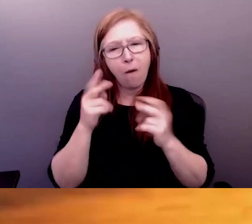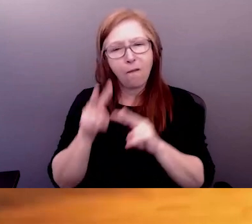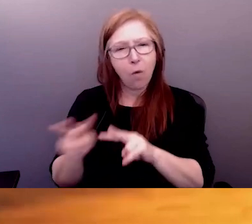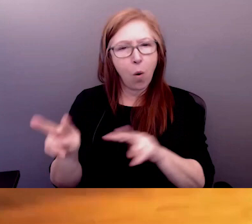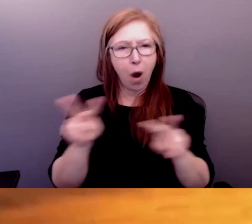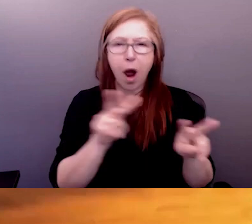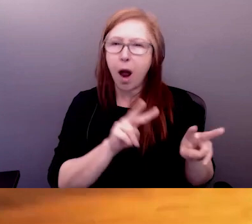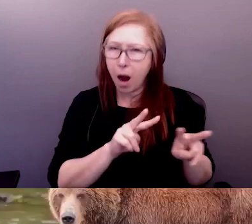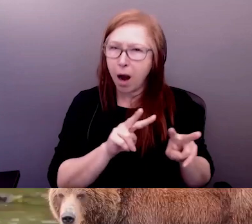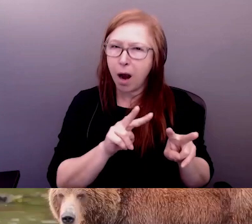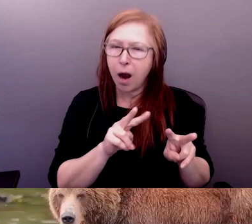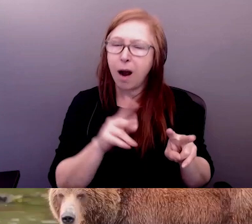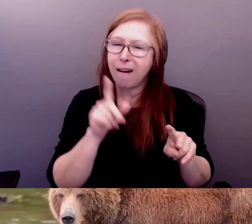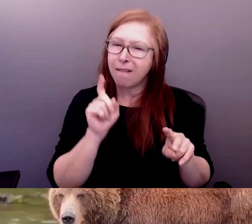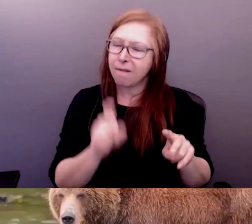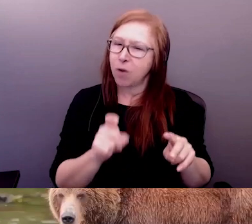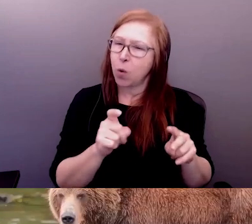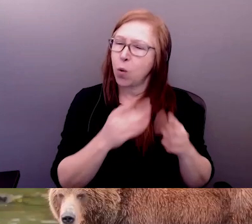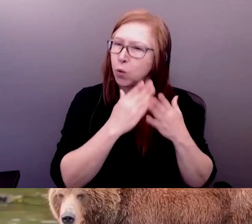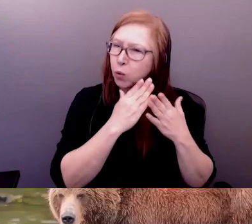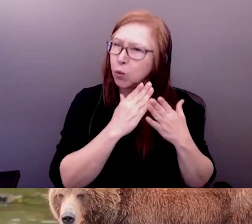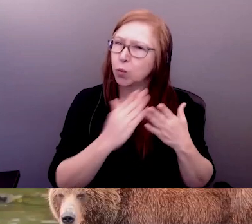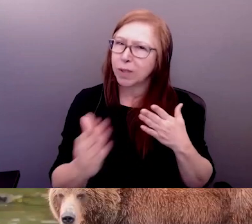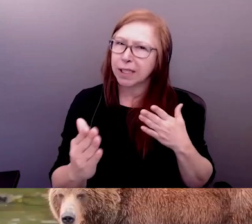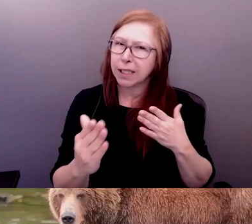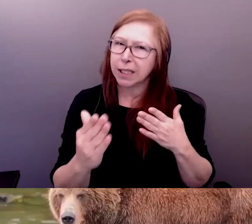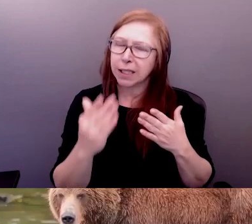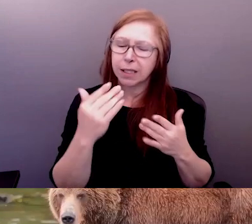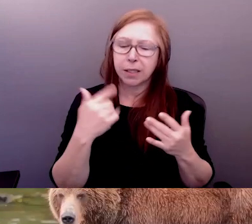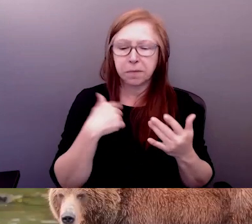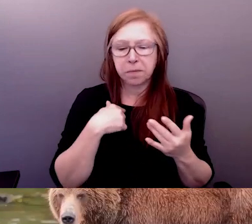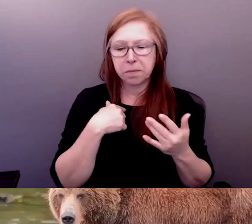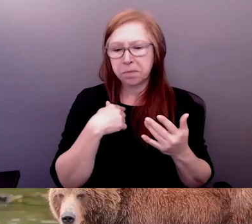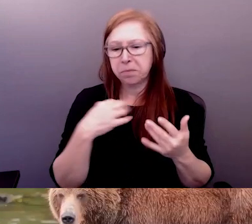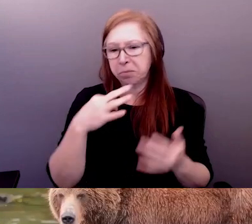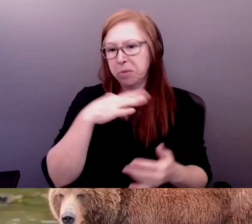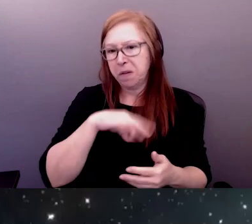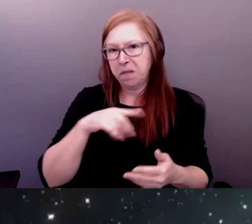endroit colonialement connu sous le nom de Toronto.